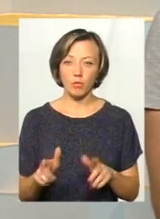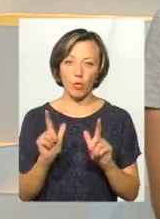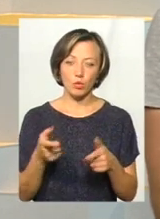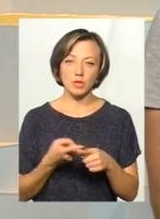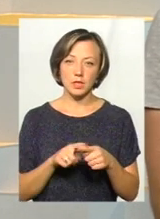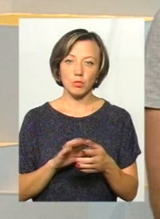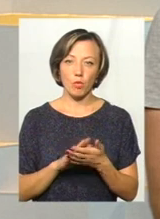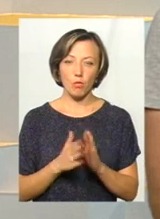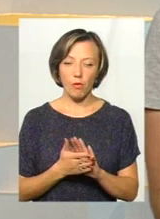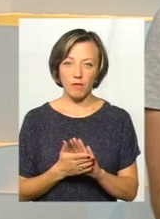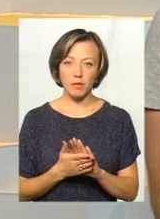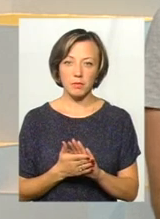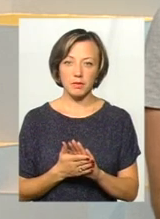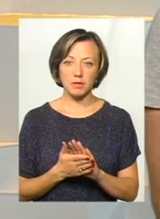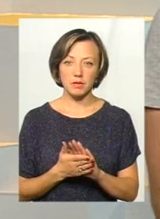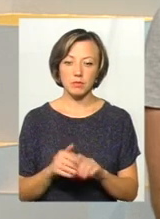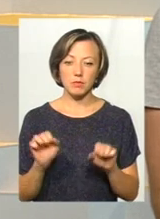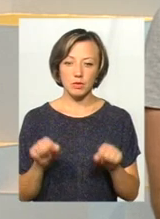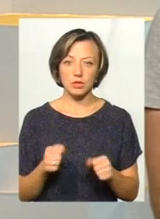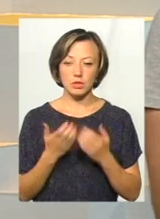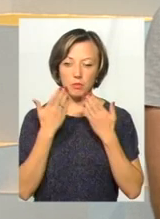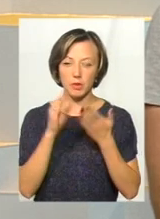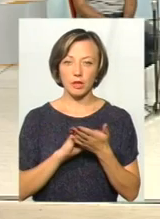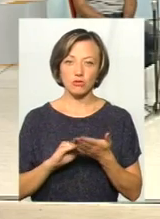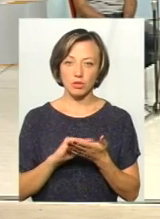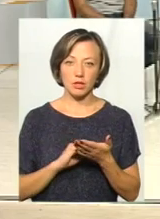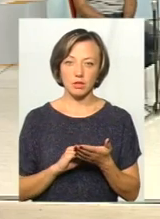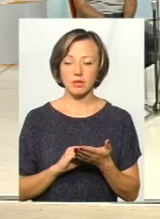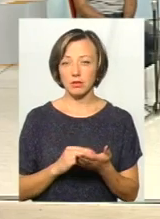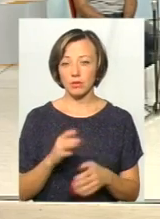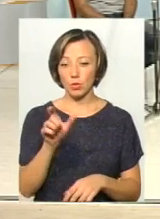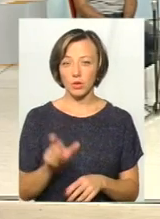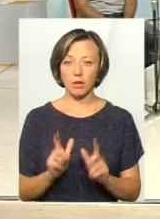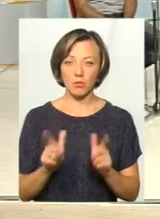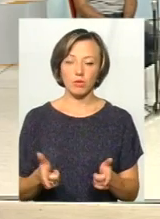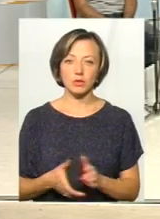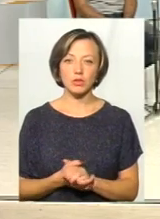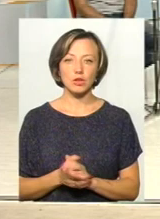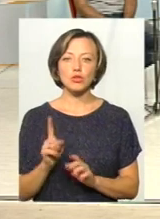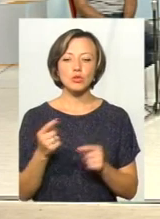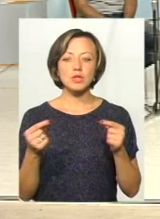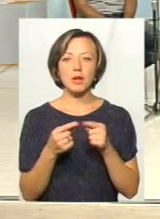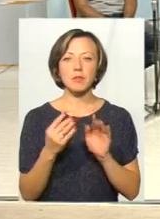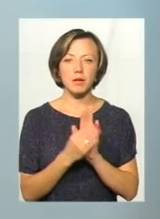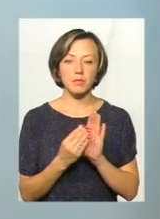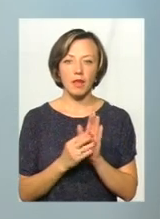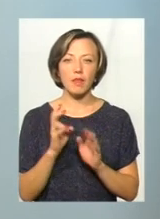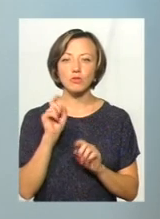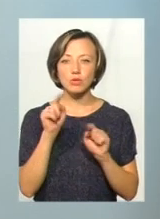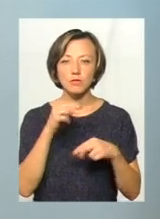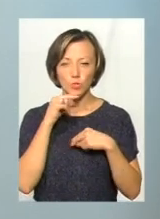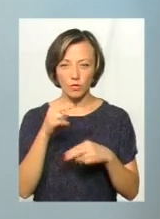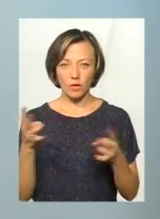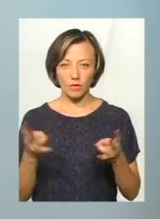умовами. Їх можна перечитати, і пацієнт з ними погоджується. Що саме там прописано? На що варто